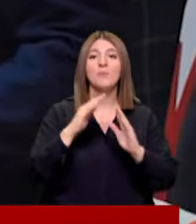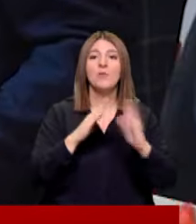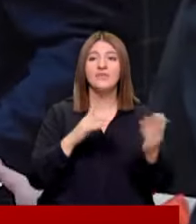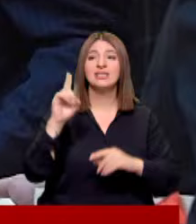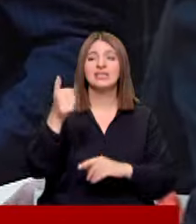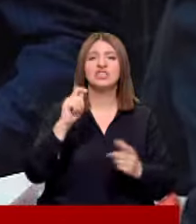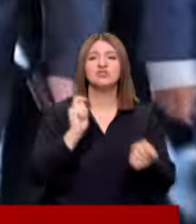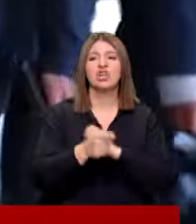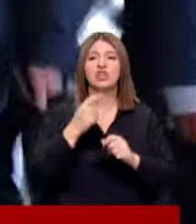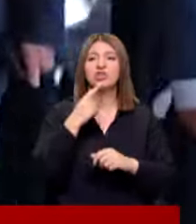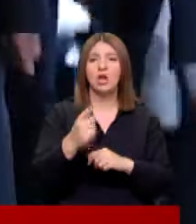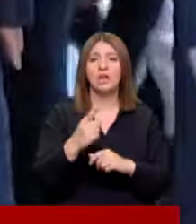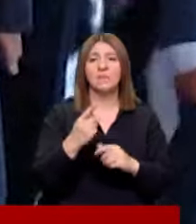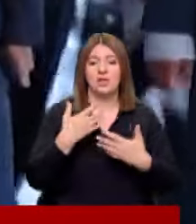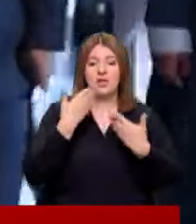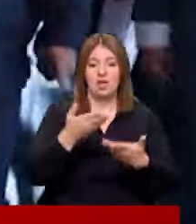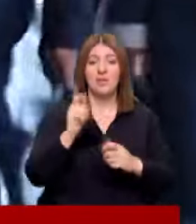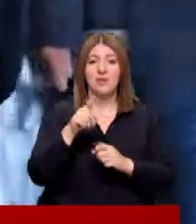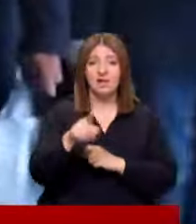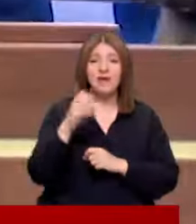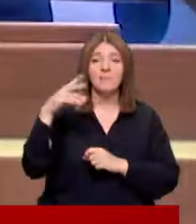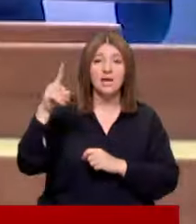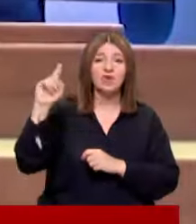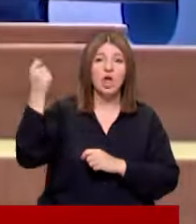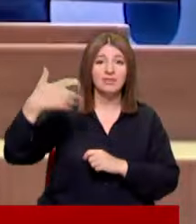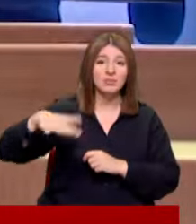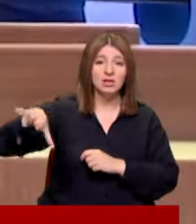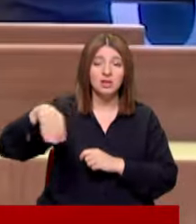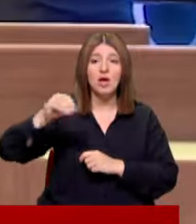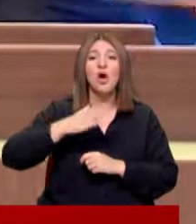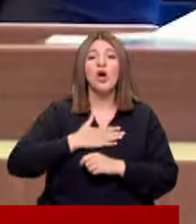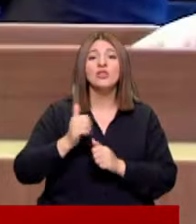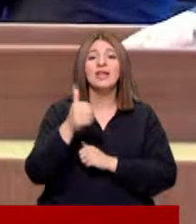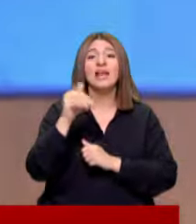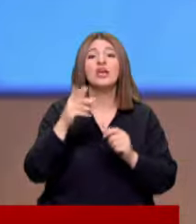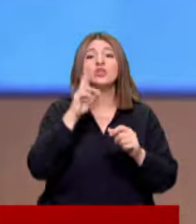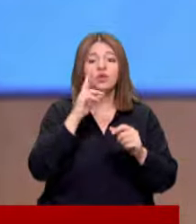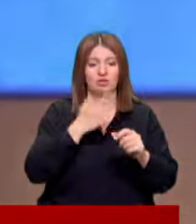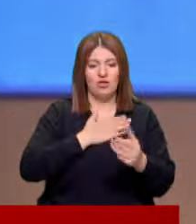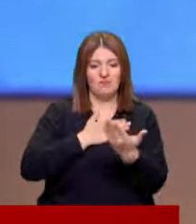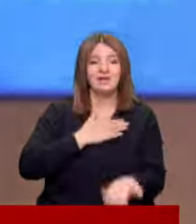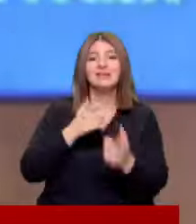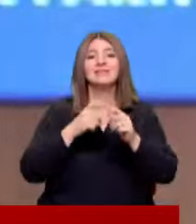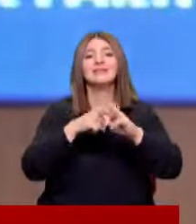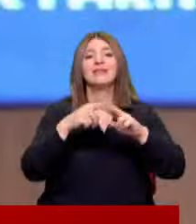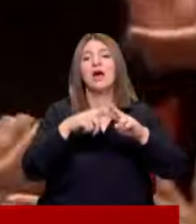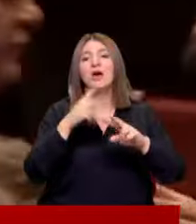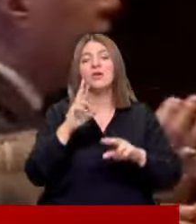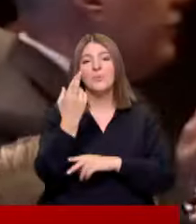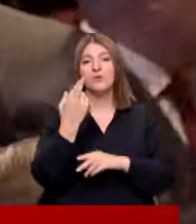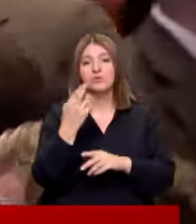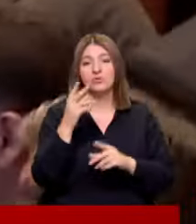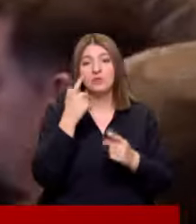iktidar değişecek vurgusunu artırırken Erdoğan ve AK Parti yönetiminin önüne gelen son SETA raporu gündemde İddiaya göre o